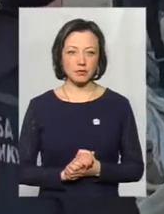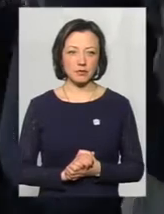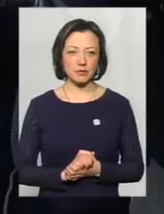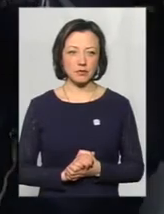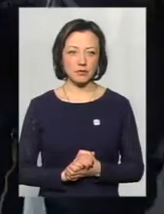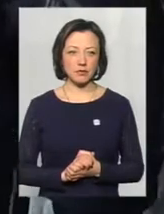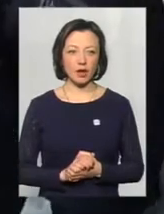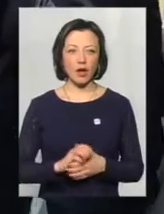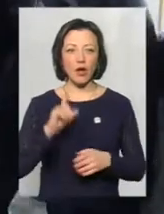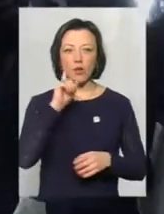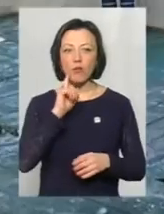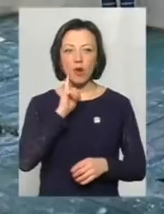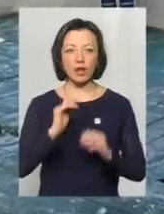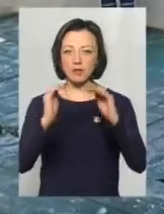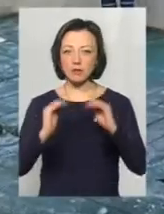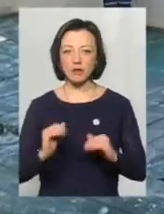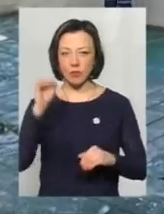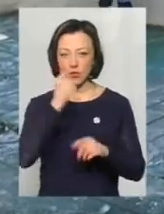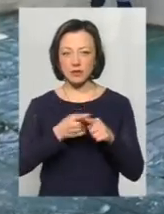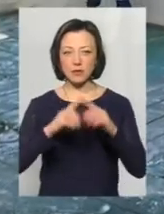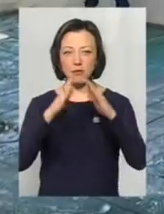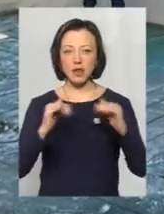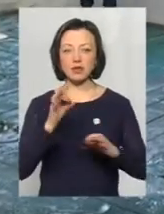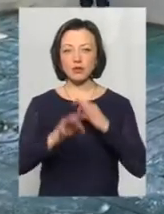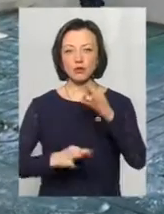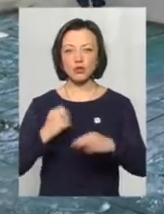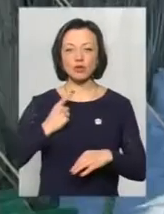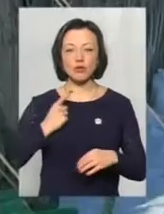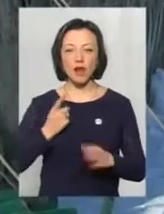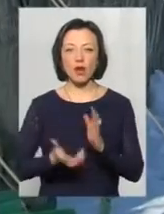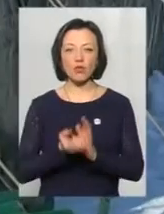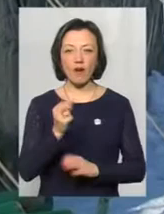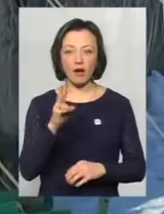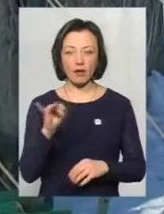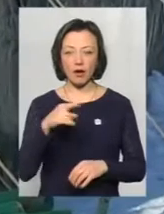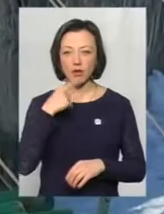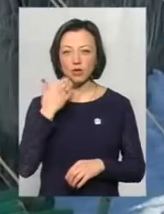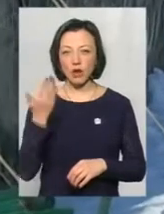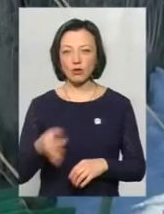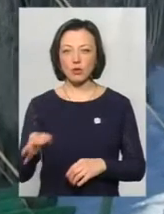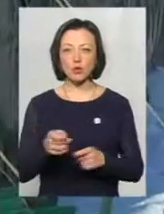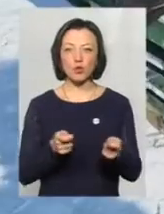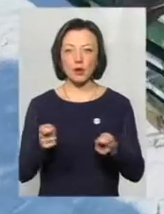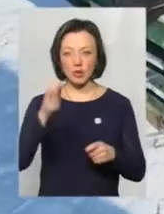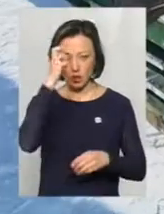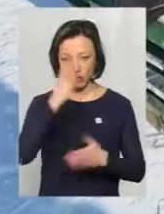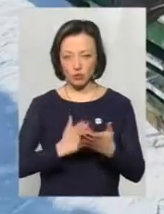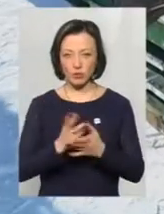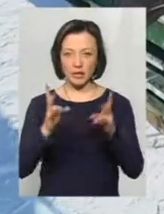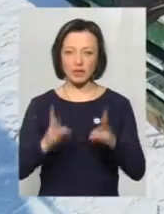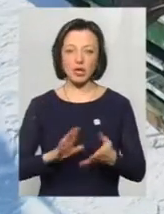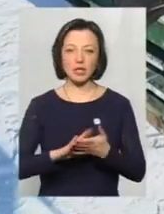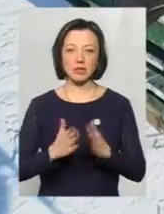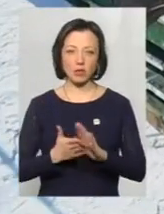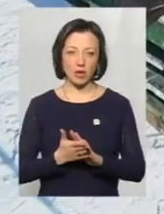Поки не спадуть морози, у цій палаці цілодобово чергуватимуть рятувальники, запевняє речник обласного управління Держслужби надзвичайних